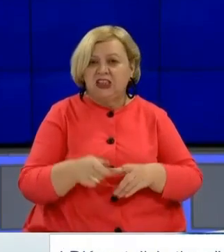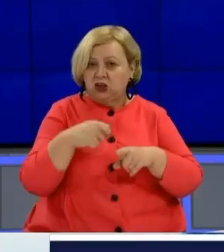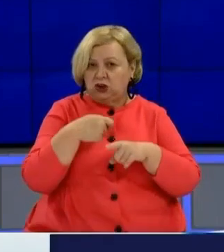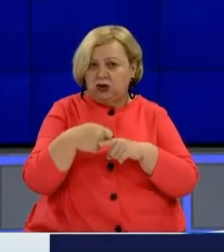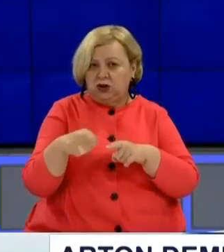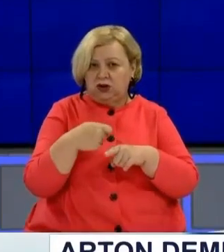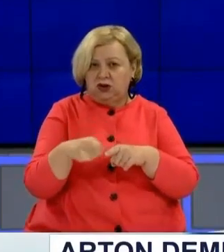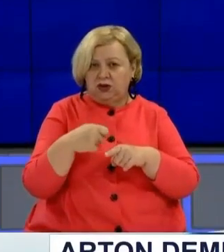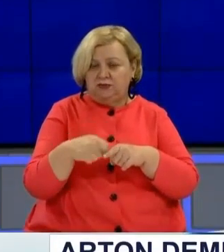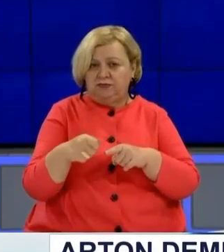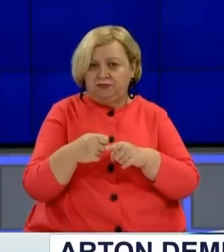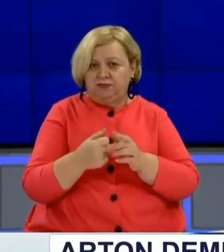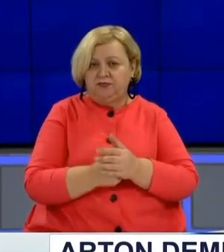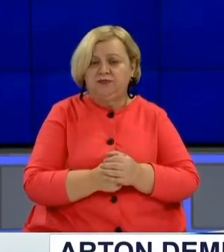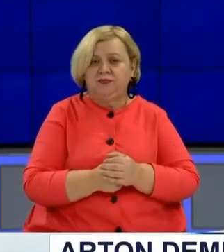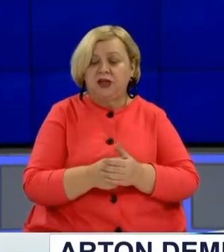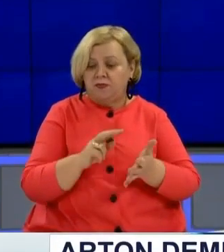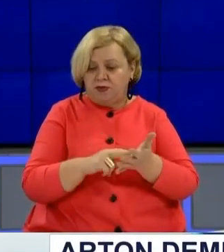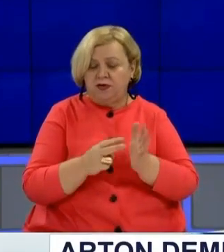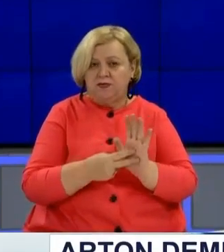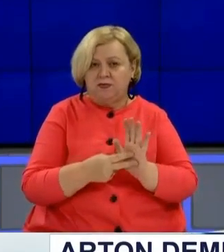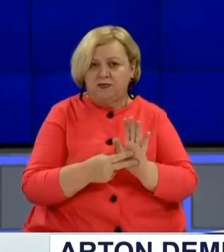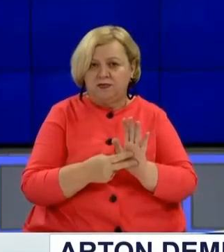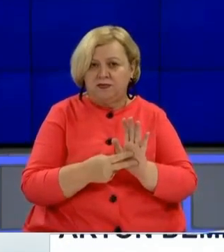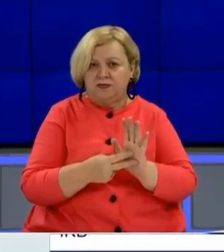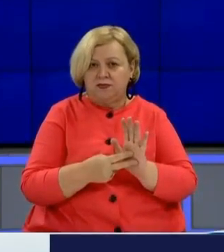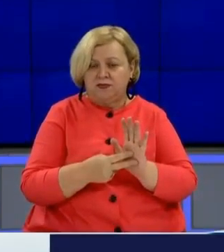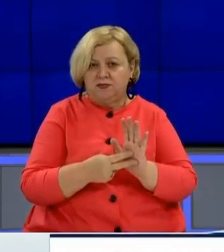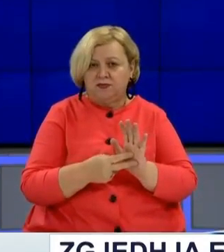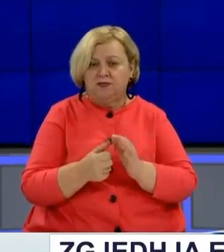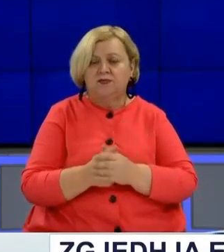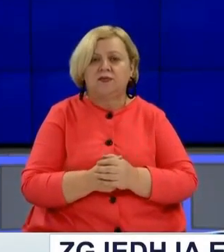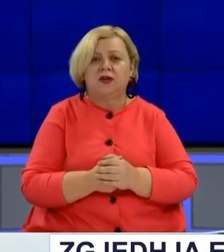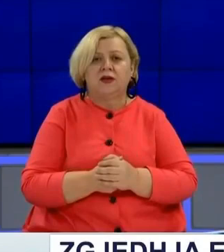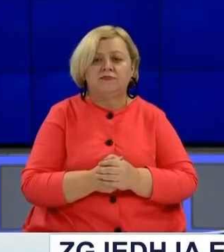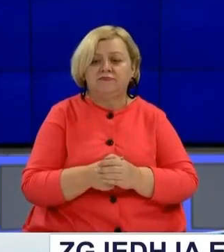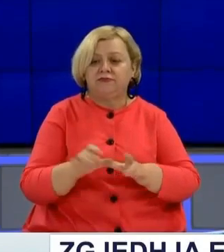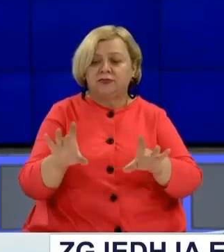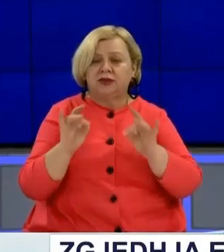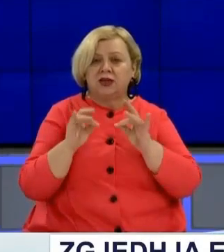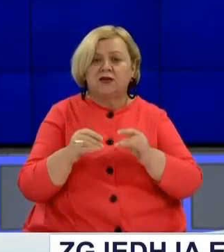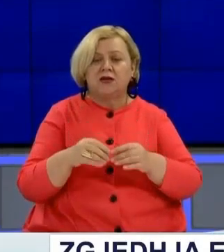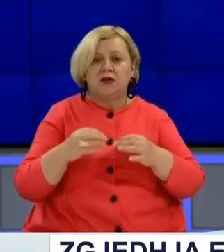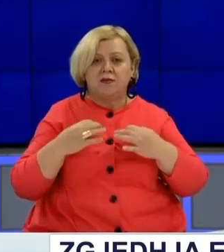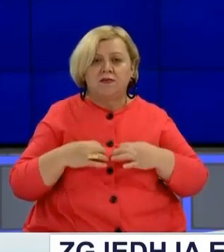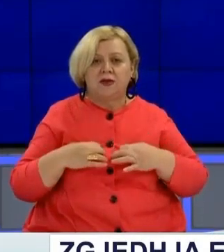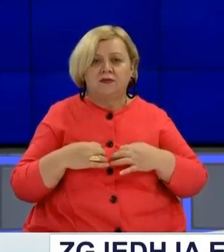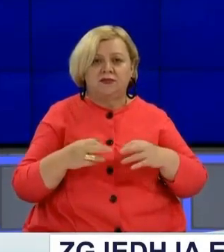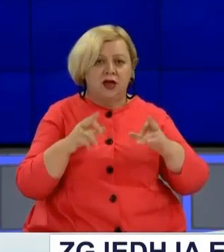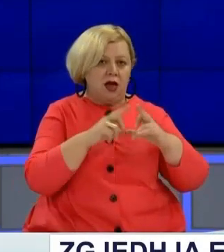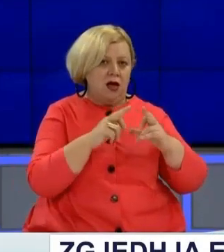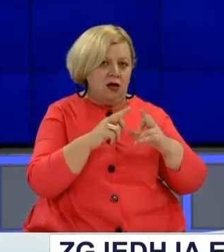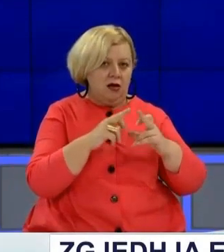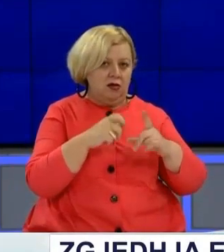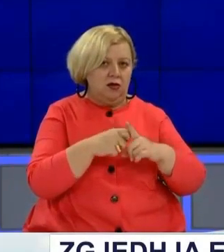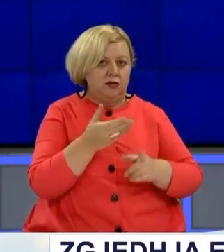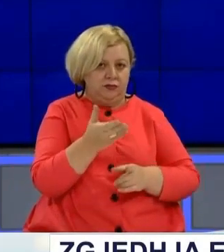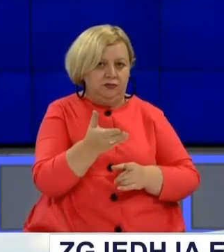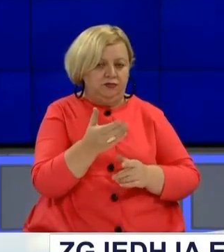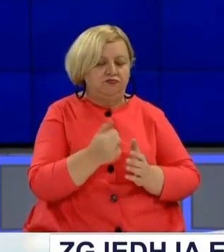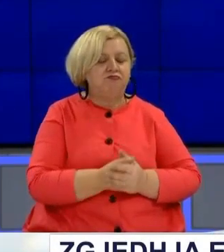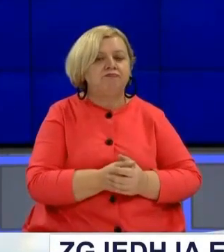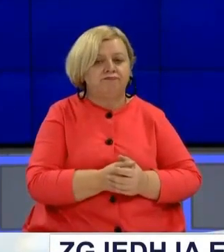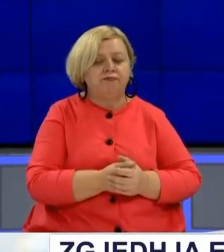se këti problemi dhe kriimi shumisës në vajshme për muzijet presidenti është të akëja të herë me gjase dhe